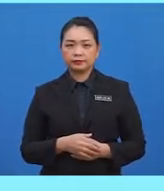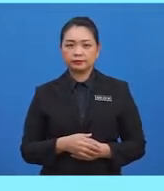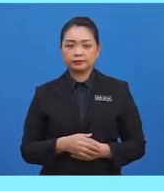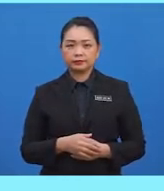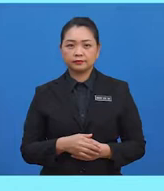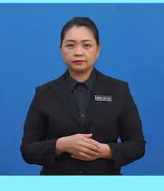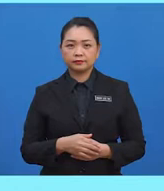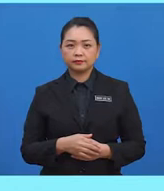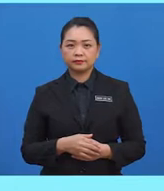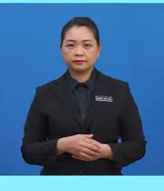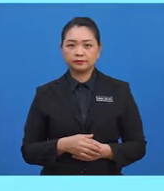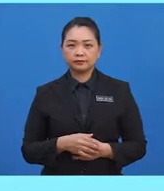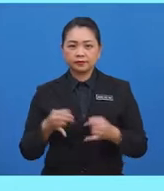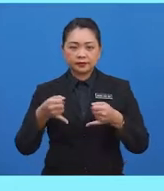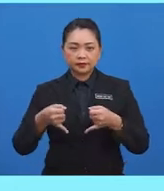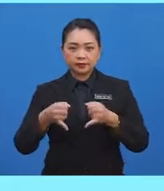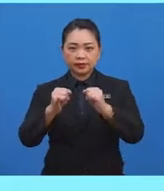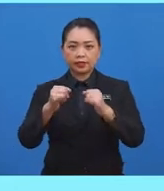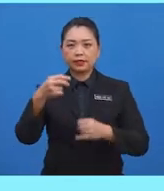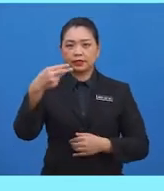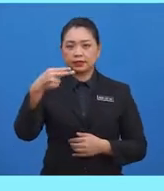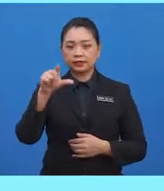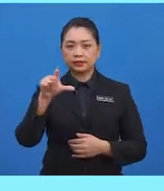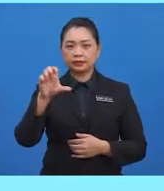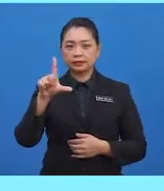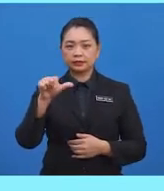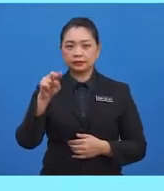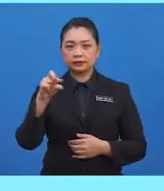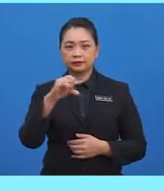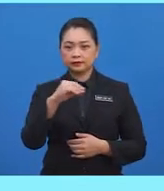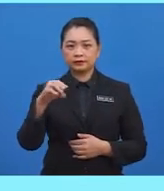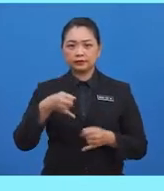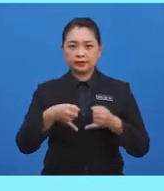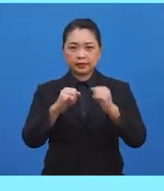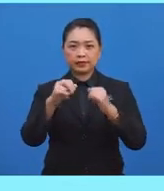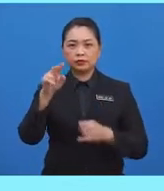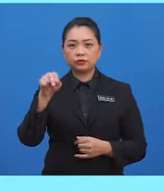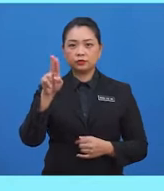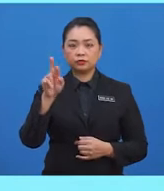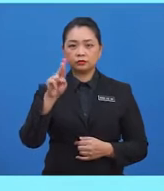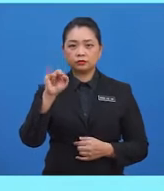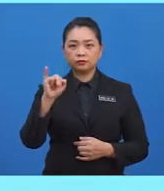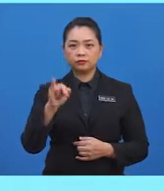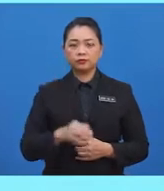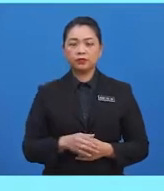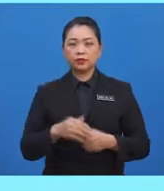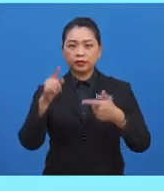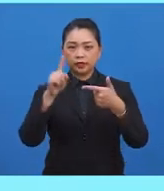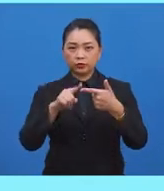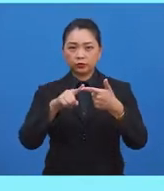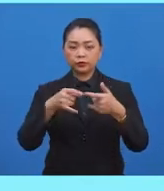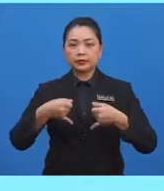Iaitu, yang pertama, jalan helang dan jalan nuri. Yang